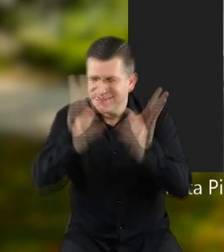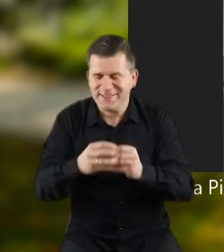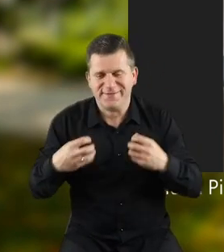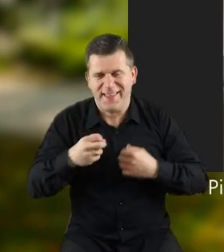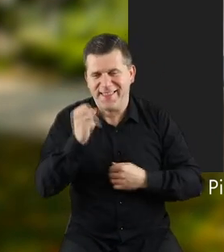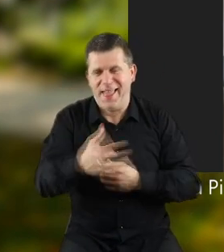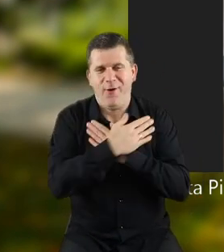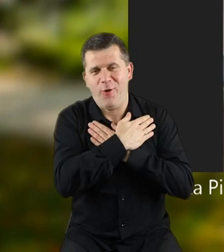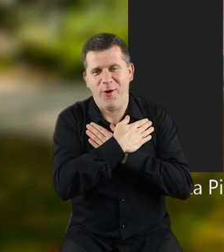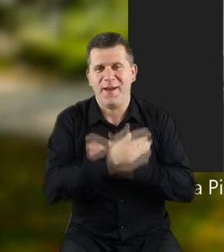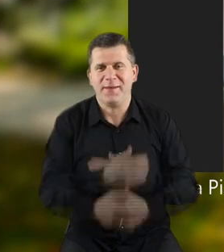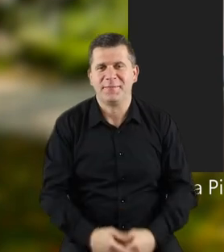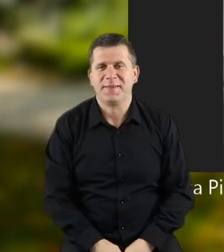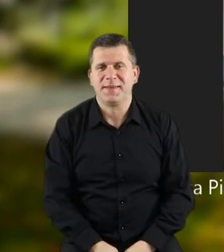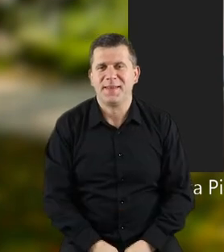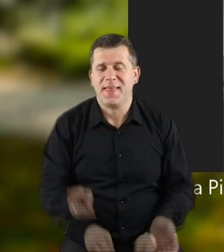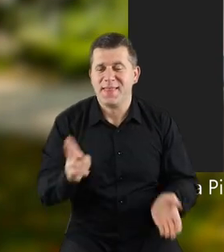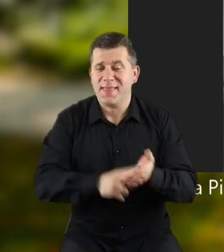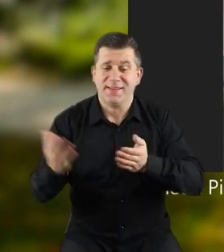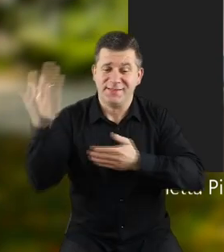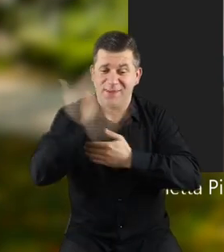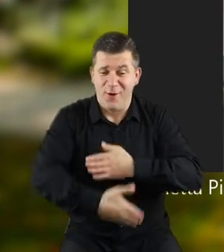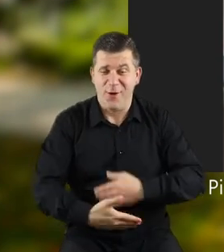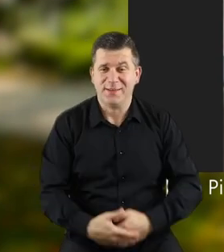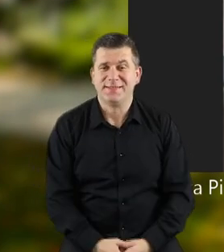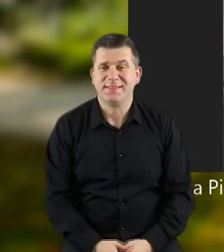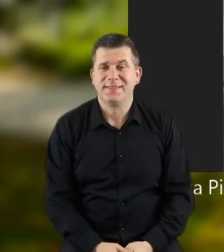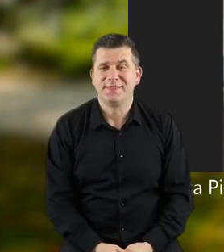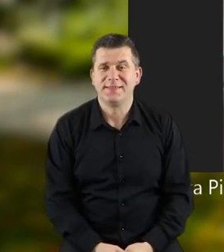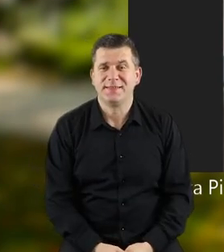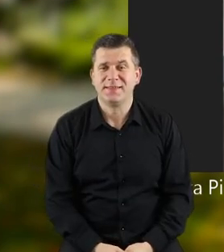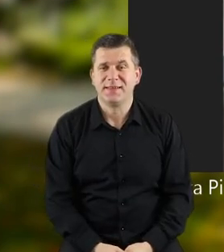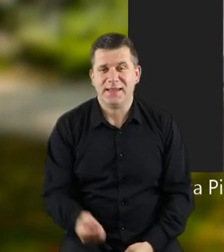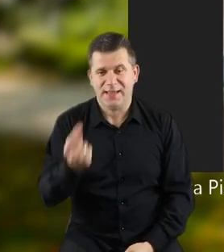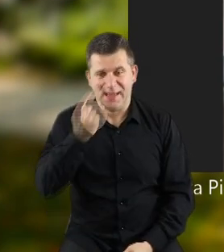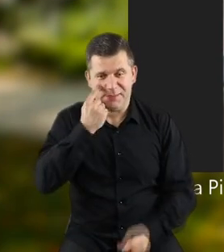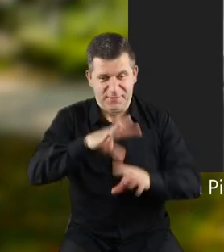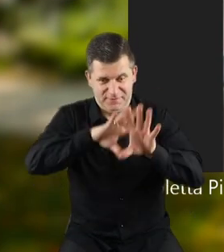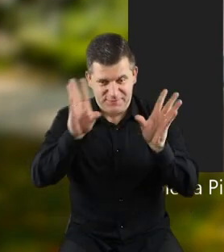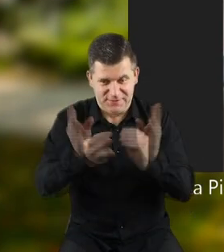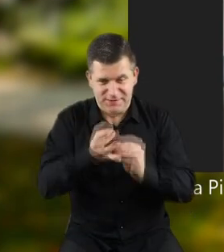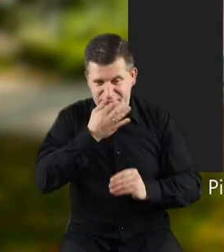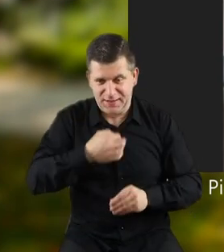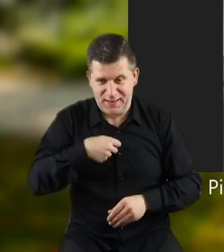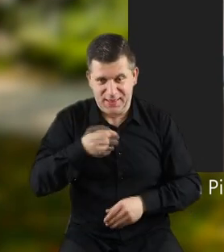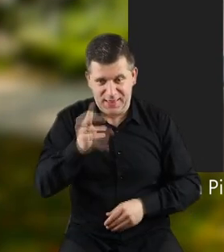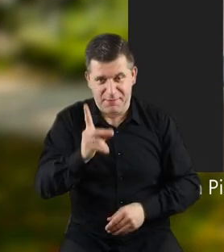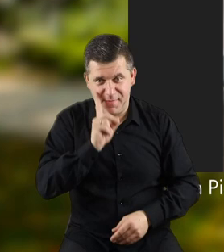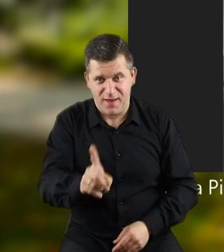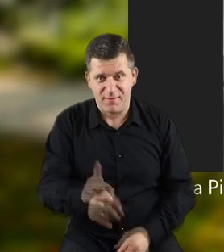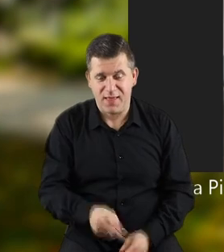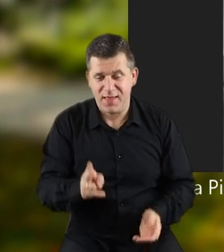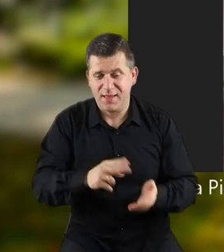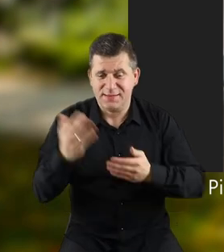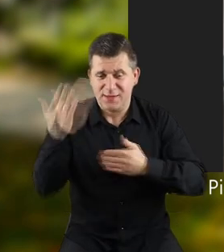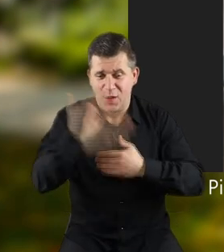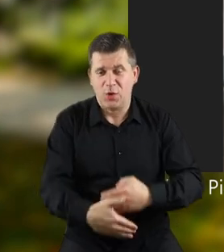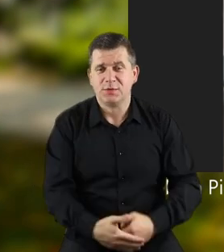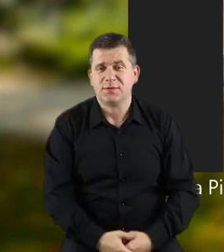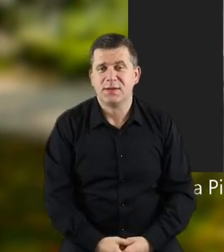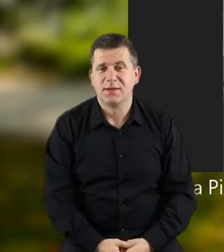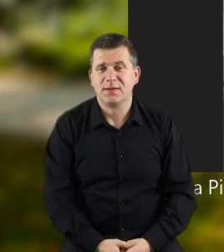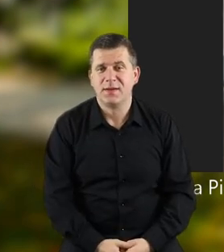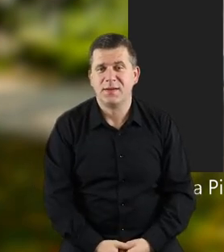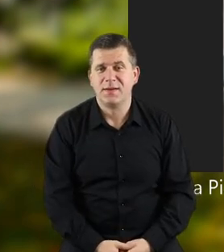kocham wszystkie zwierzątka. Słuchajcie, na zakończenie, bo to już chyba wszystkie pytania, prawda? Na